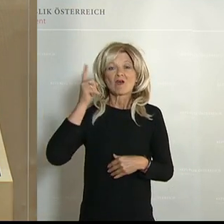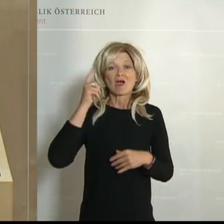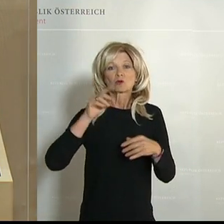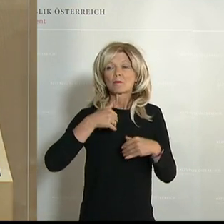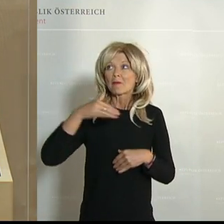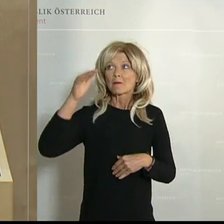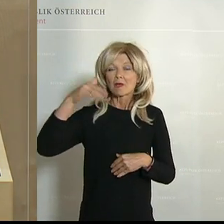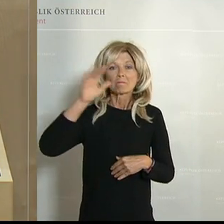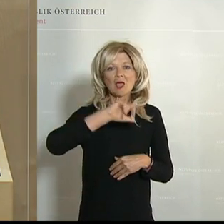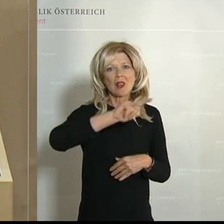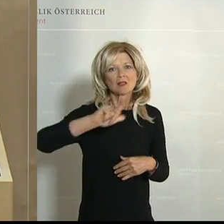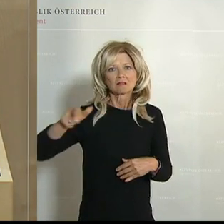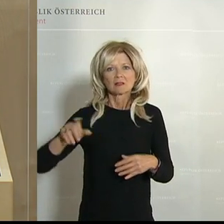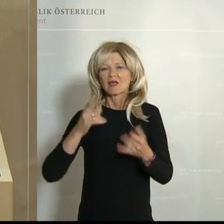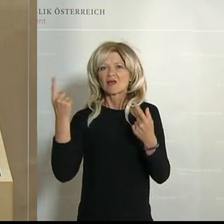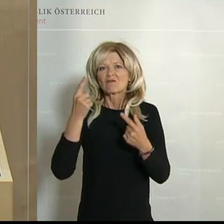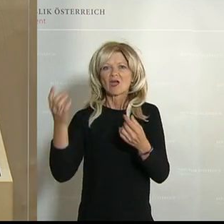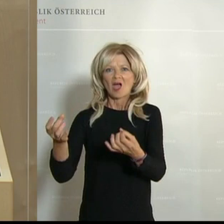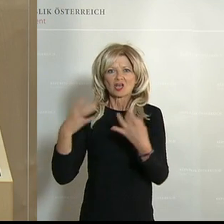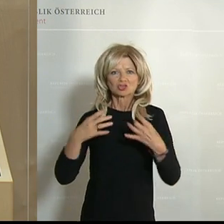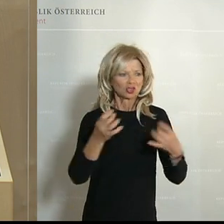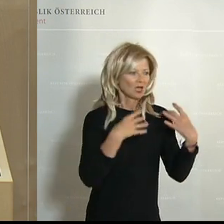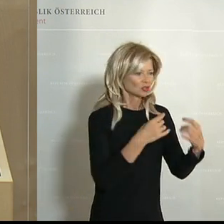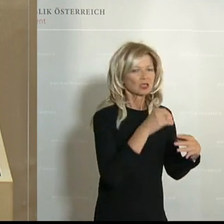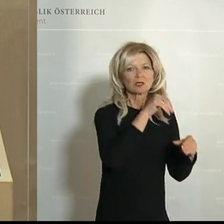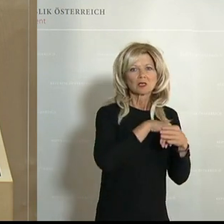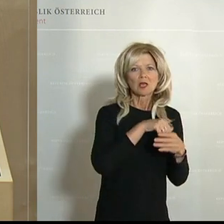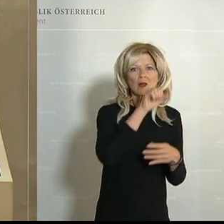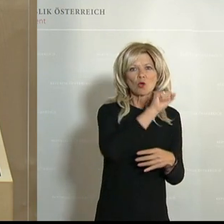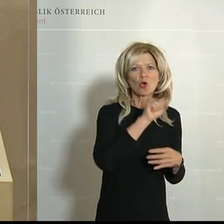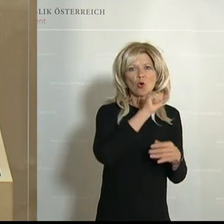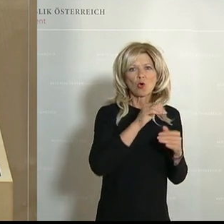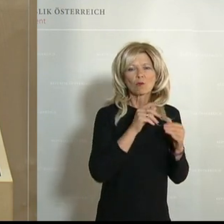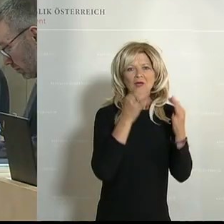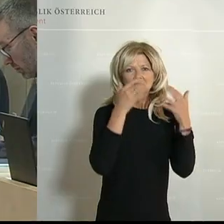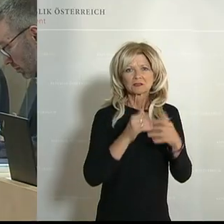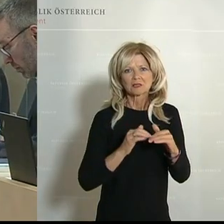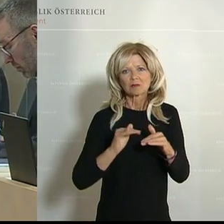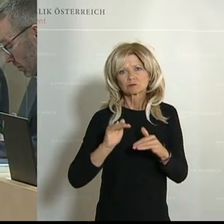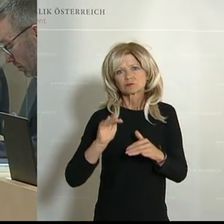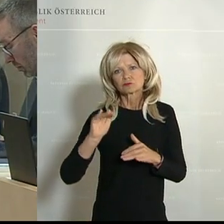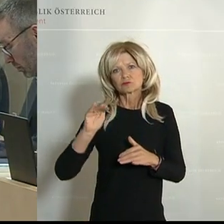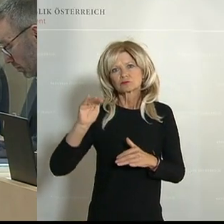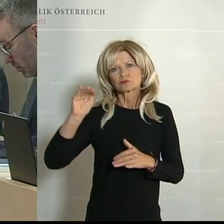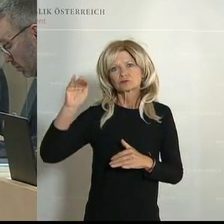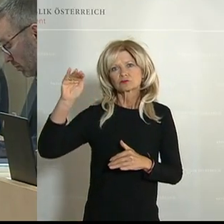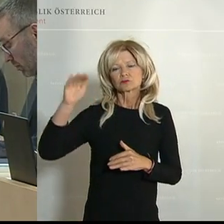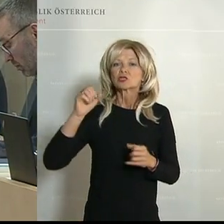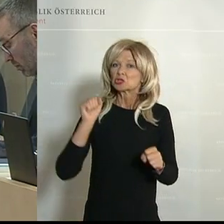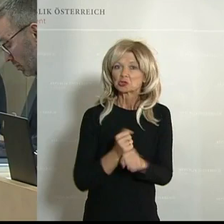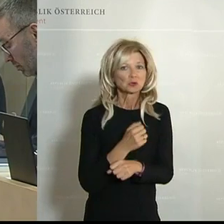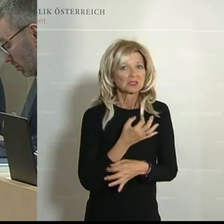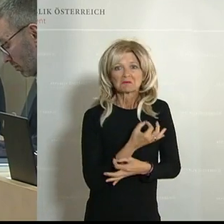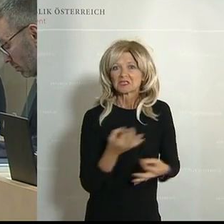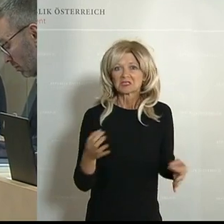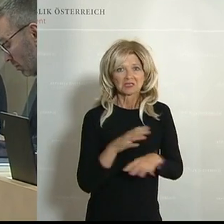Zahl der Infizierten in Europa steigt. Trotzdem passiert nichts. Tagelang passiert